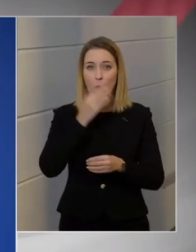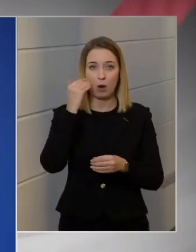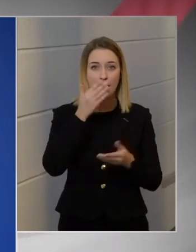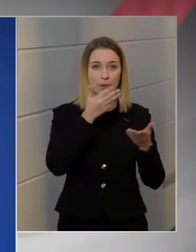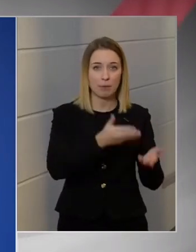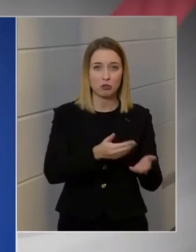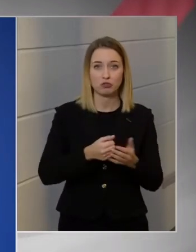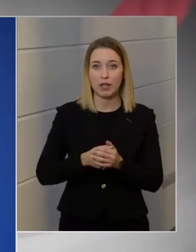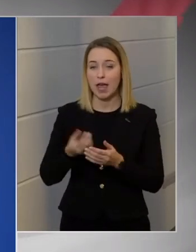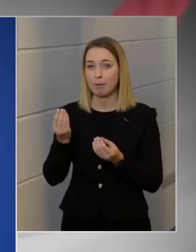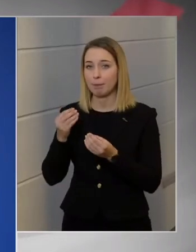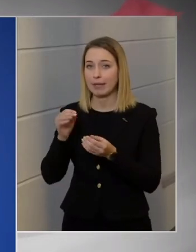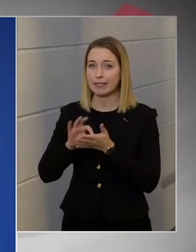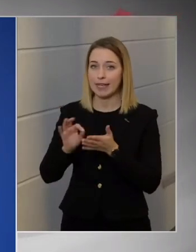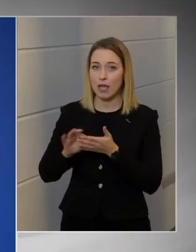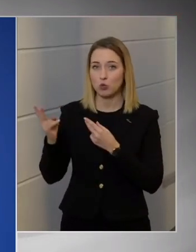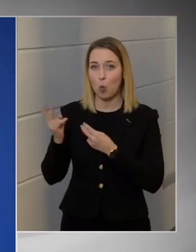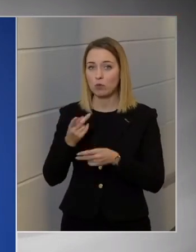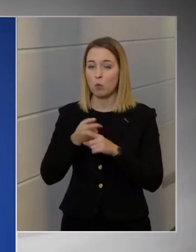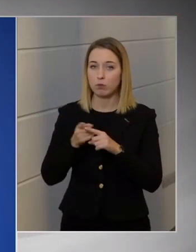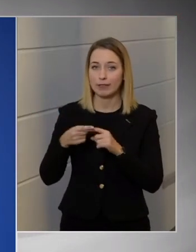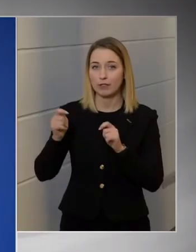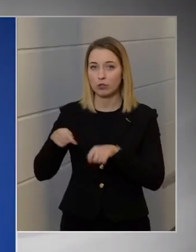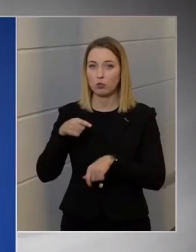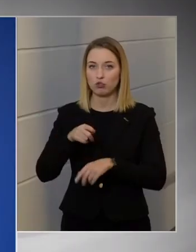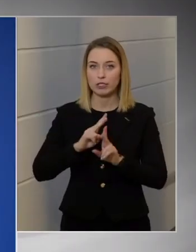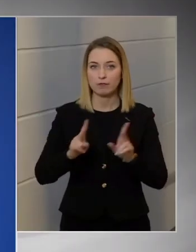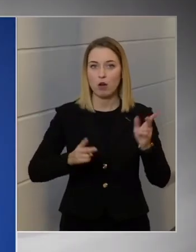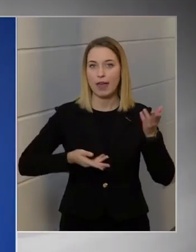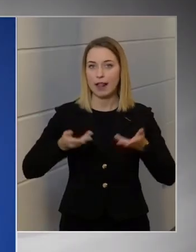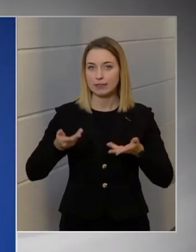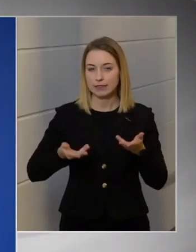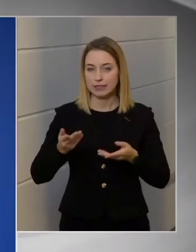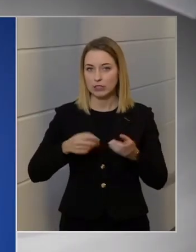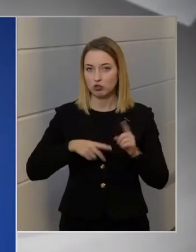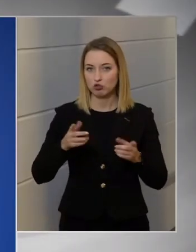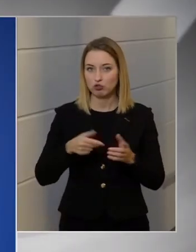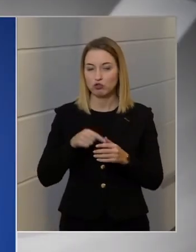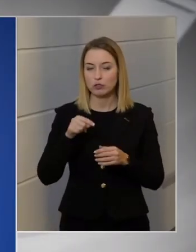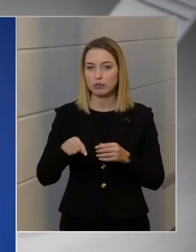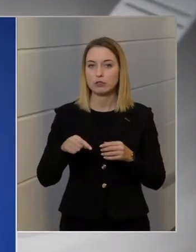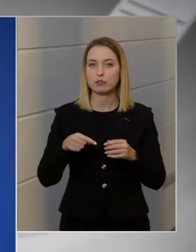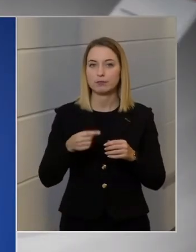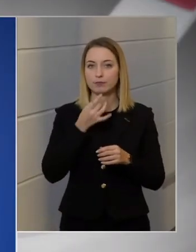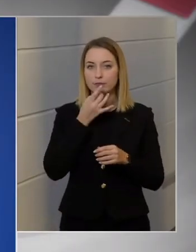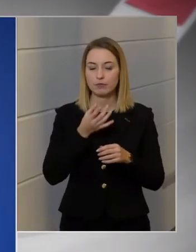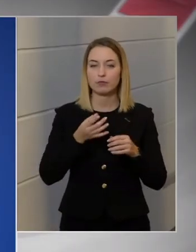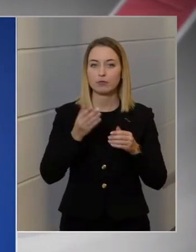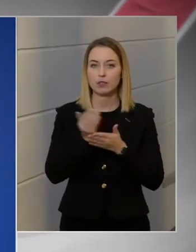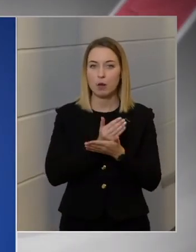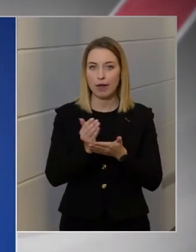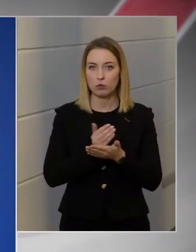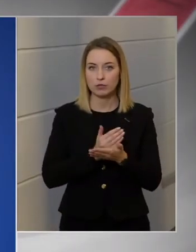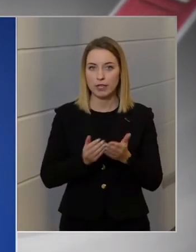a jegyző miért hozza meg politikai döntést. Itt van egy eltérés, mert szerintünk ez egész egyszerűen egy méltányosabb szabályozás.